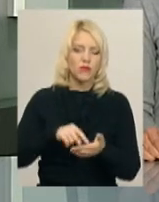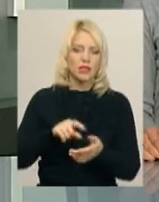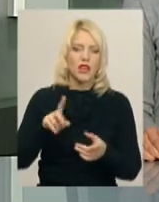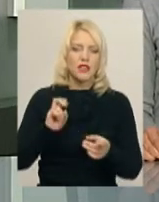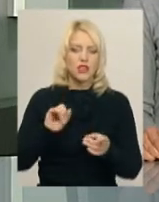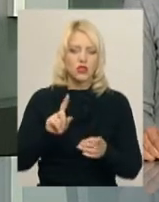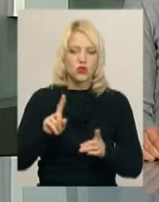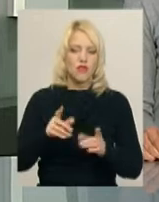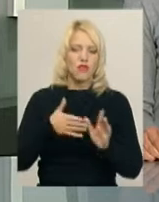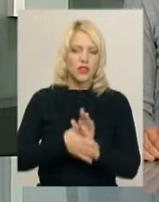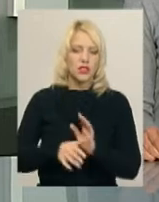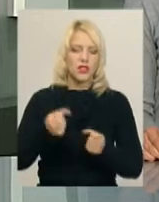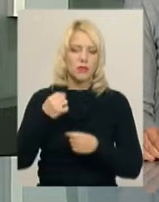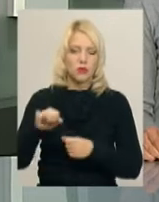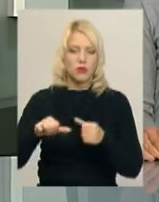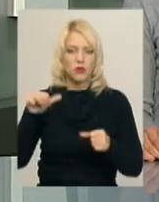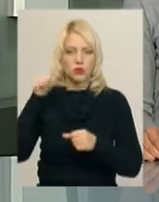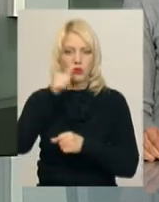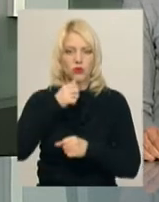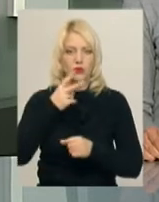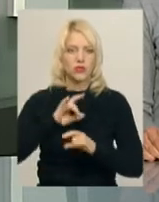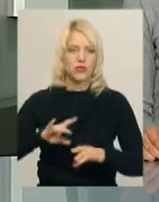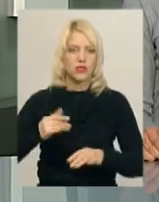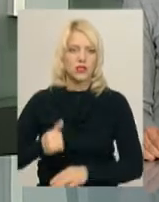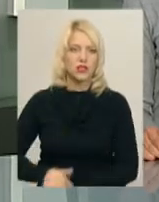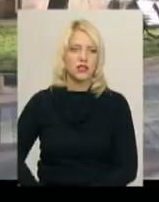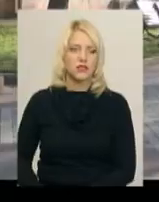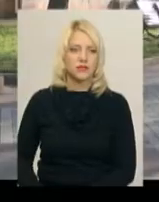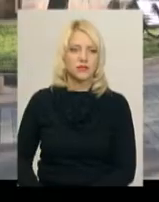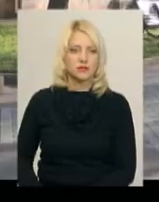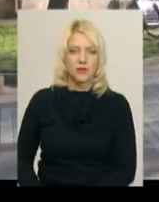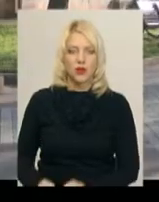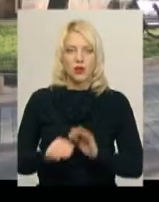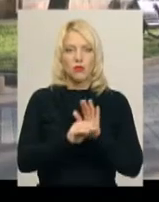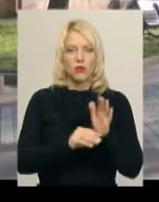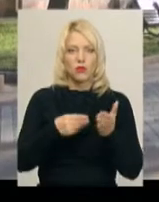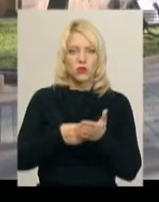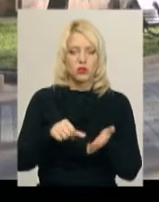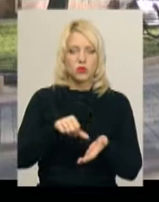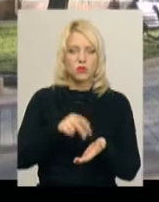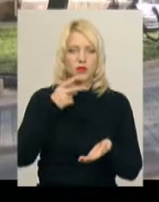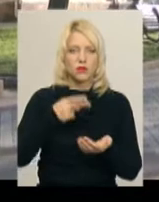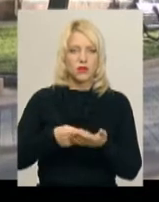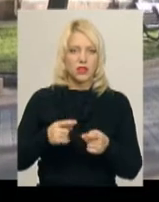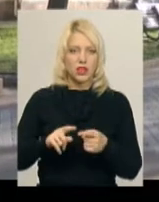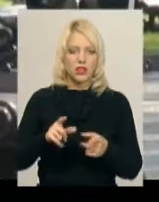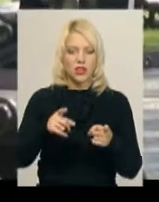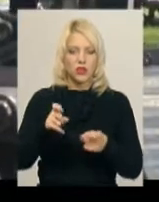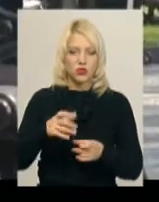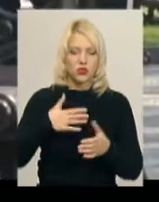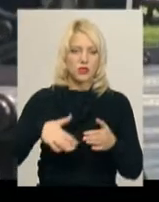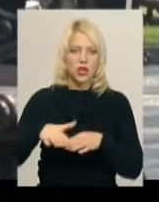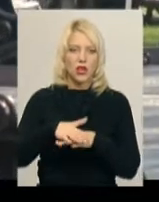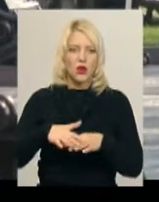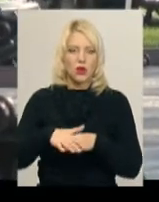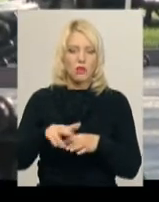переможці минулого року – далі у сюжеті Вікторії Зелінської. Програма «Бюджет участі» передбачає залучення громадськості до